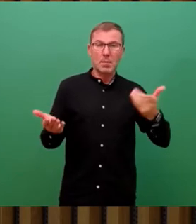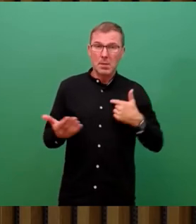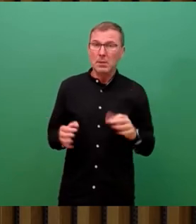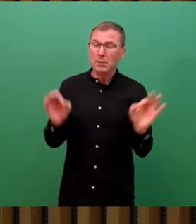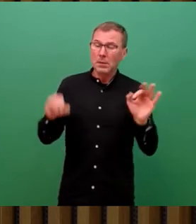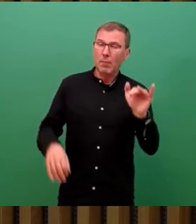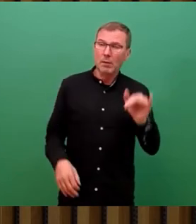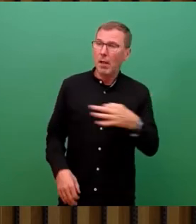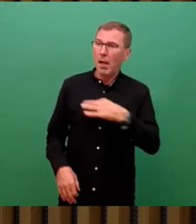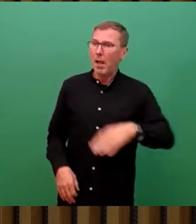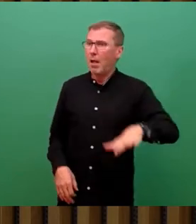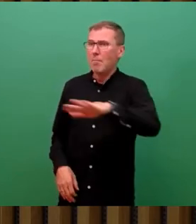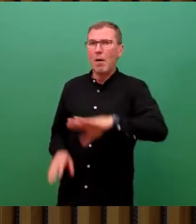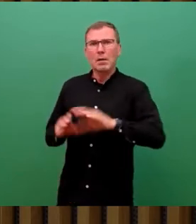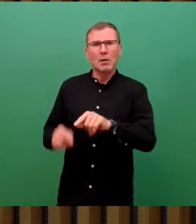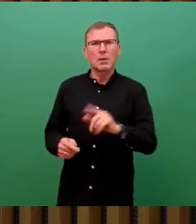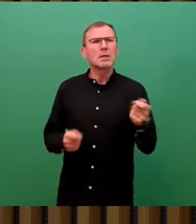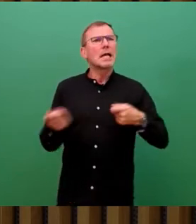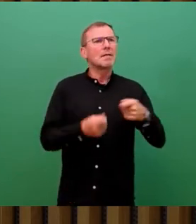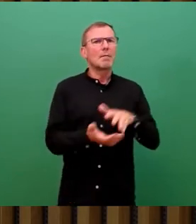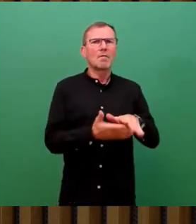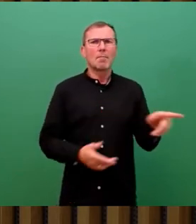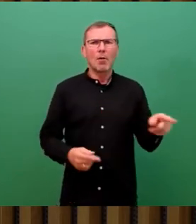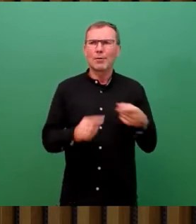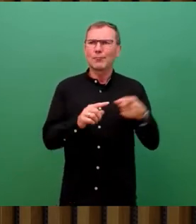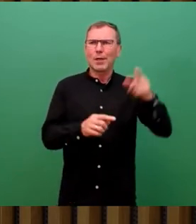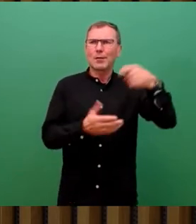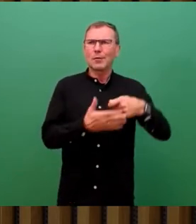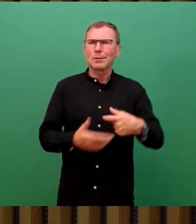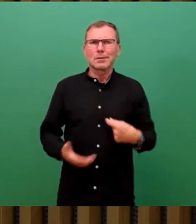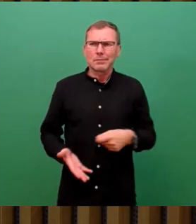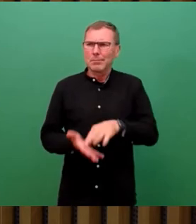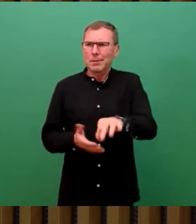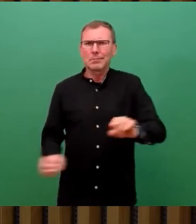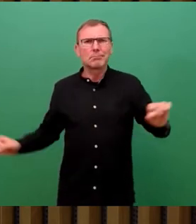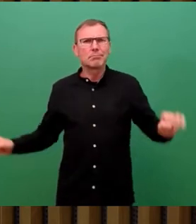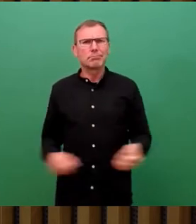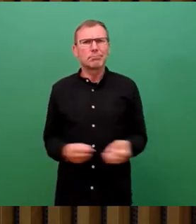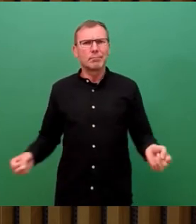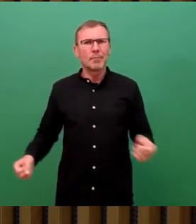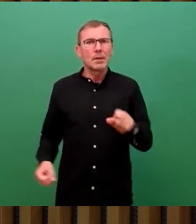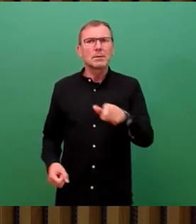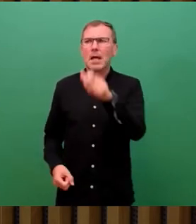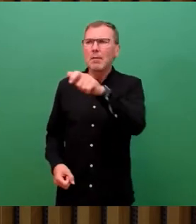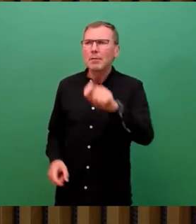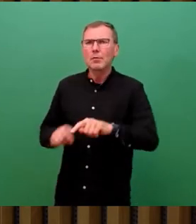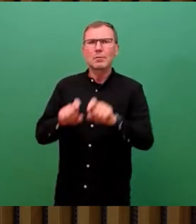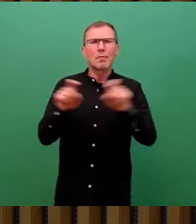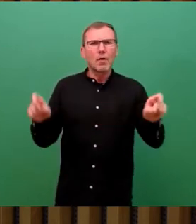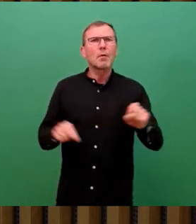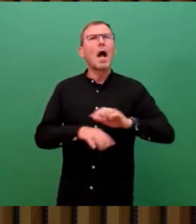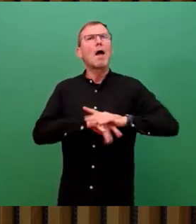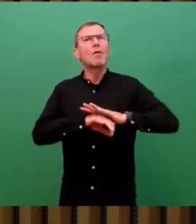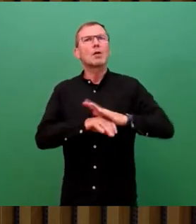Privathaushalte und gewerbliche Verbraucher die steigenden Kosten nicht mehr bezahlen können. Dadurch sind Menschen und Firmen ihrer wirtschaftlichen Existenz